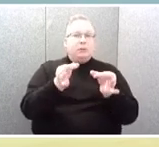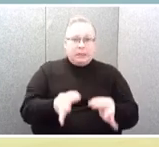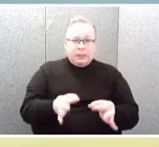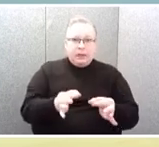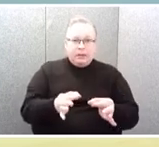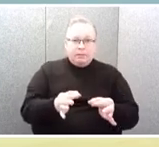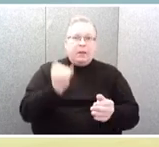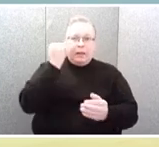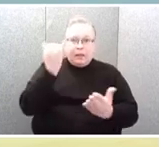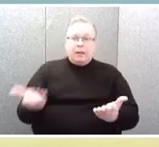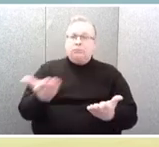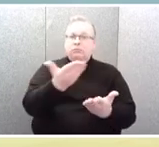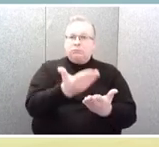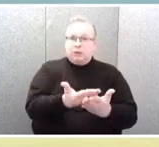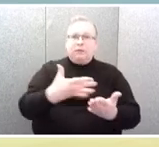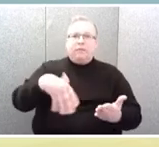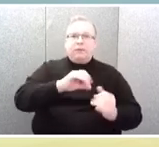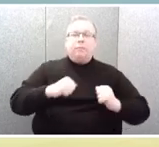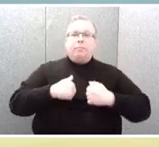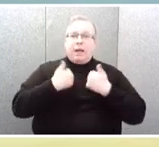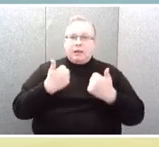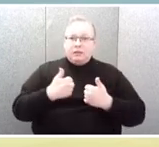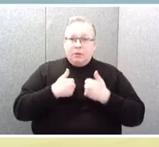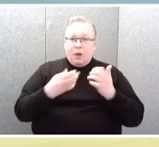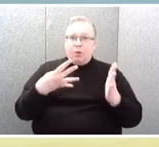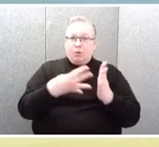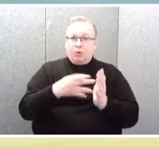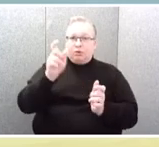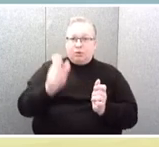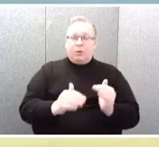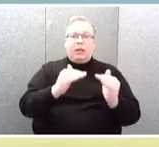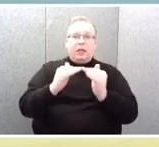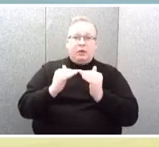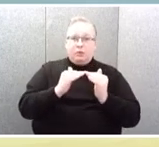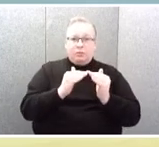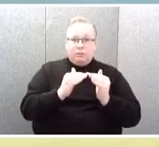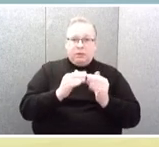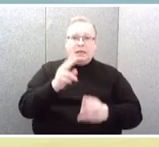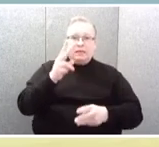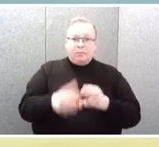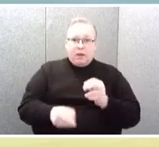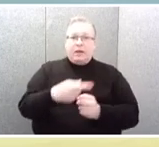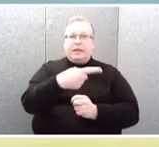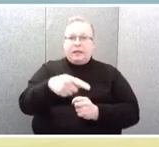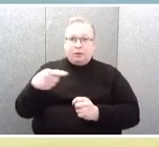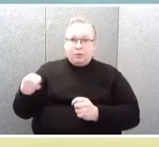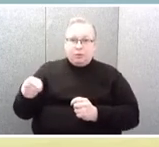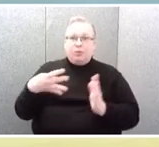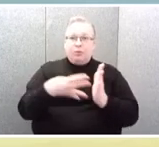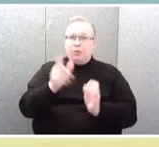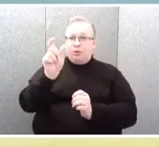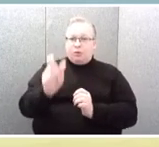dėsime visas pastangas, kad kontrolieriaus lygių galimybių kontrolieriaus sprendimai kaip ir kutų kontrolierių sprendimai